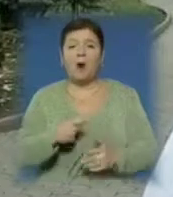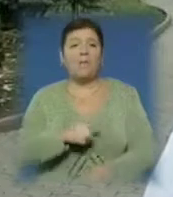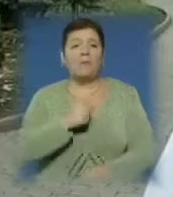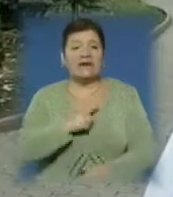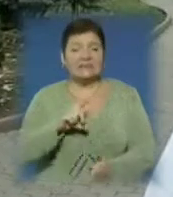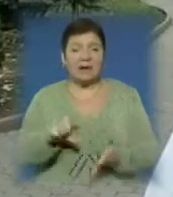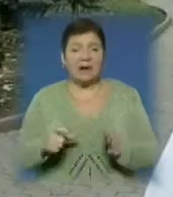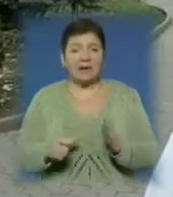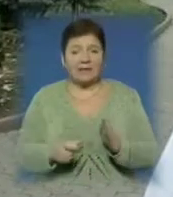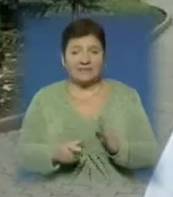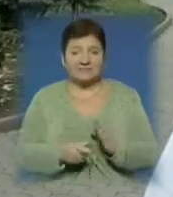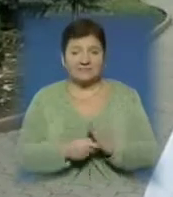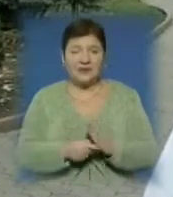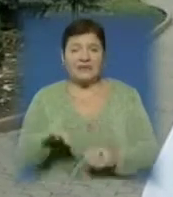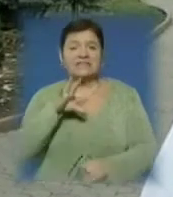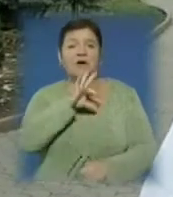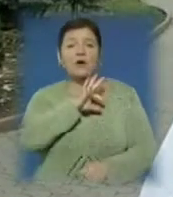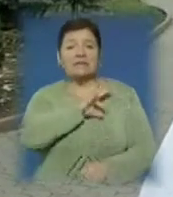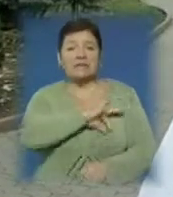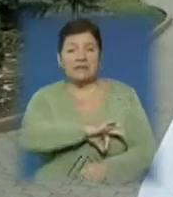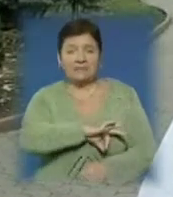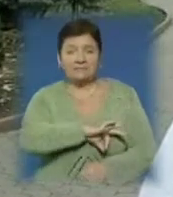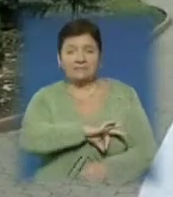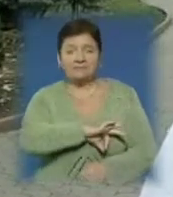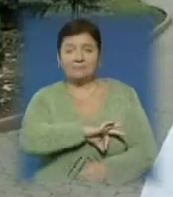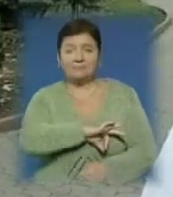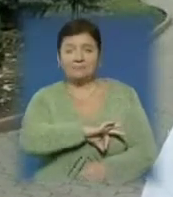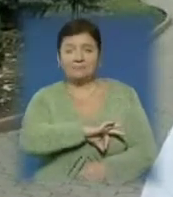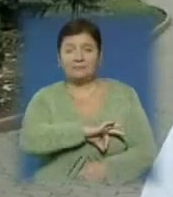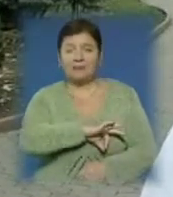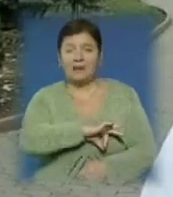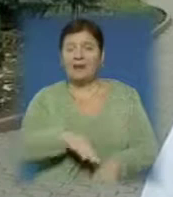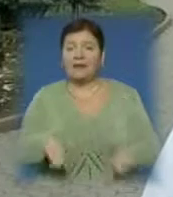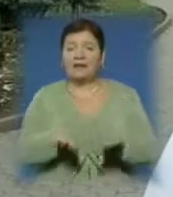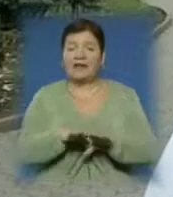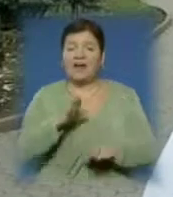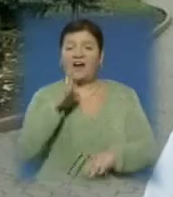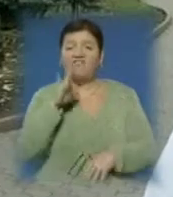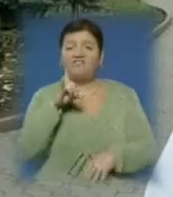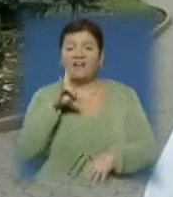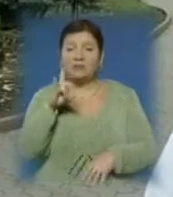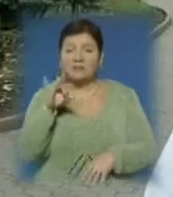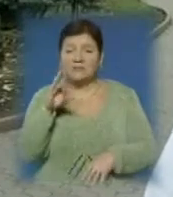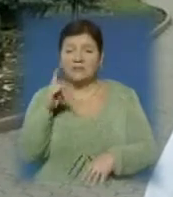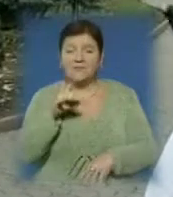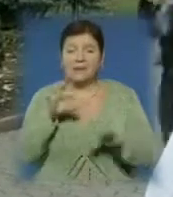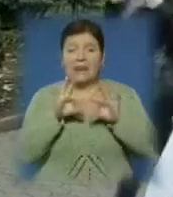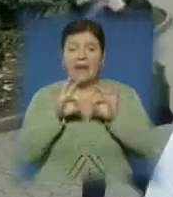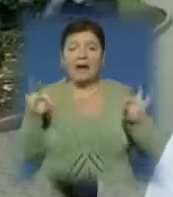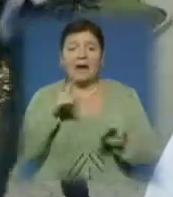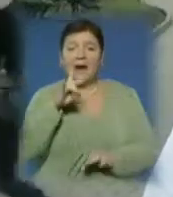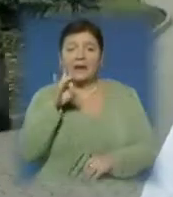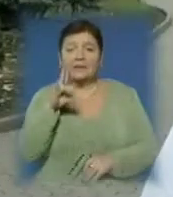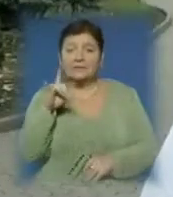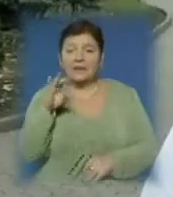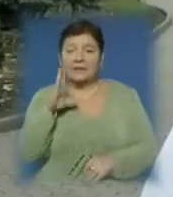використанням венозних катетерів. Це такі вже практичні